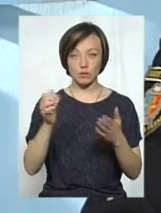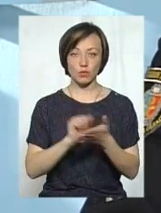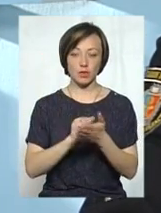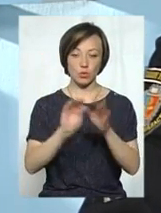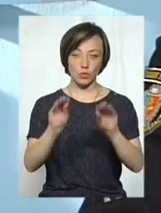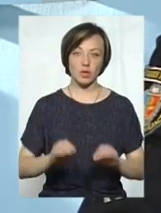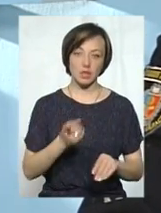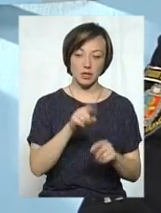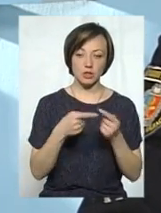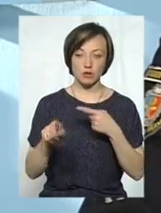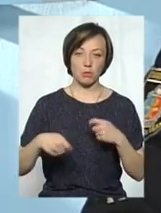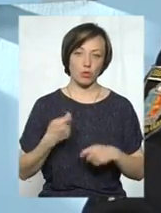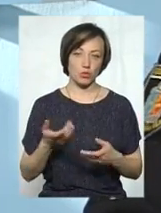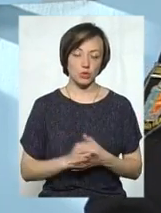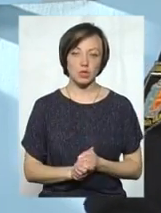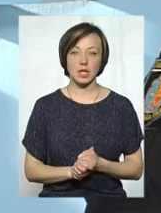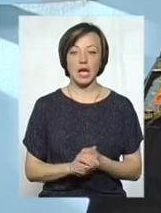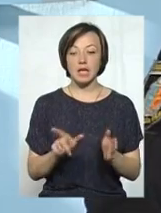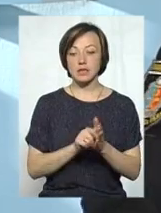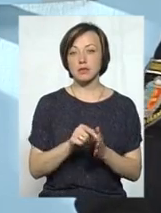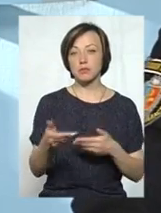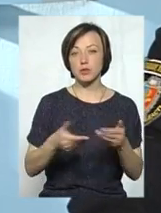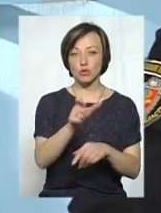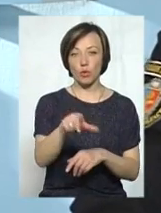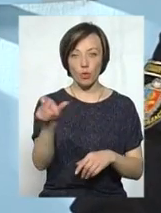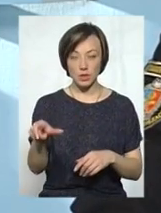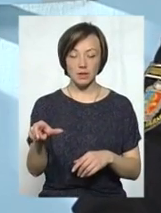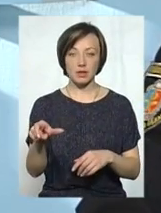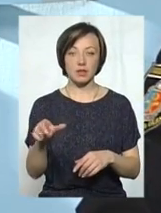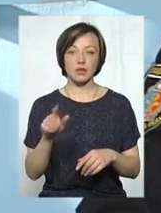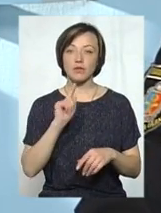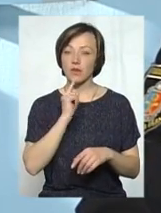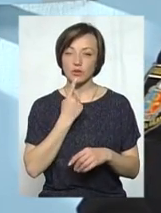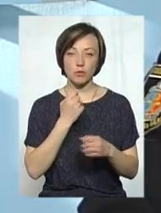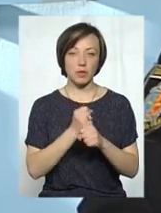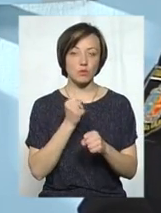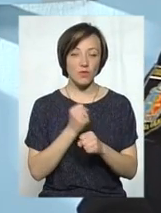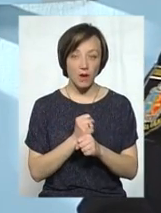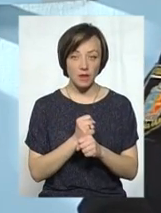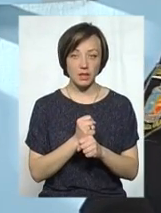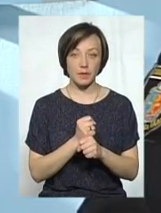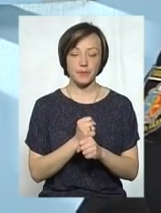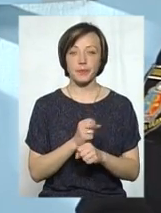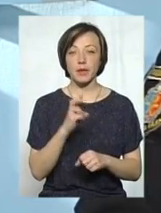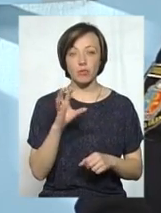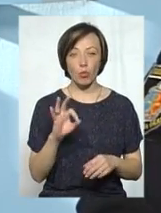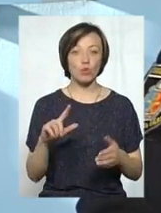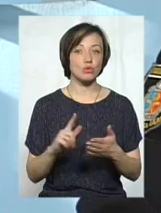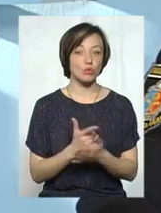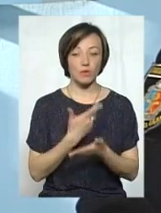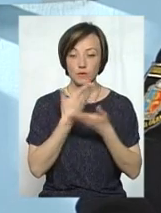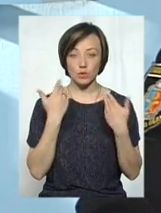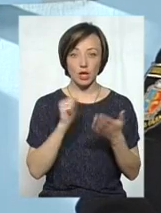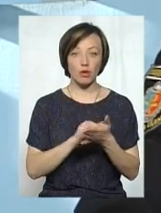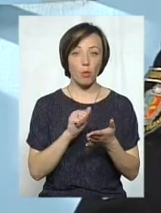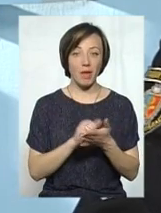документує це чи інше правопорушення. З пішоходами, такими категорії як пішоходи, дуже тяжко працювати, бо знову ж таки відсутні